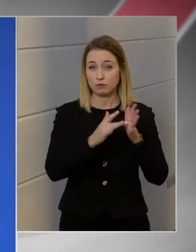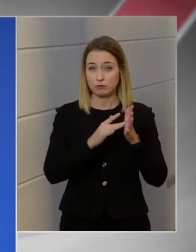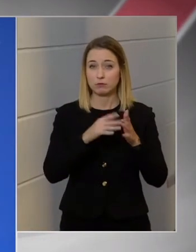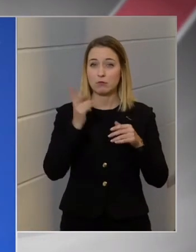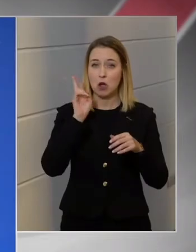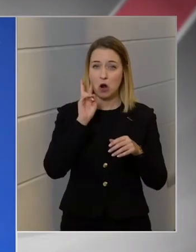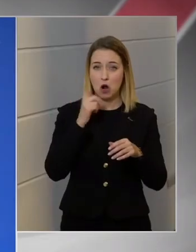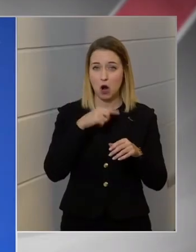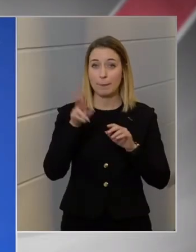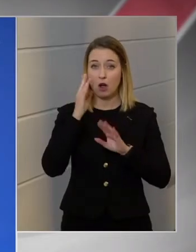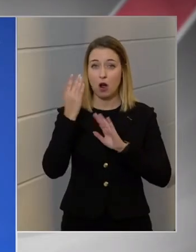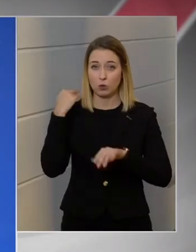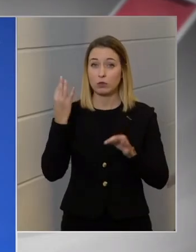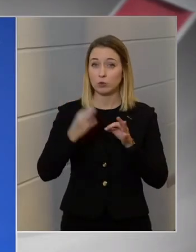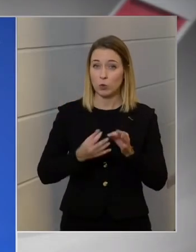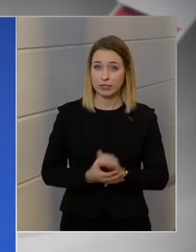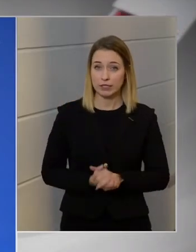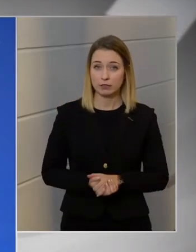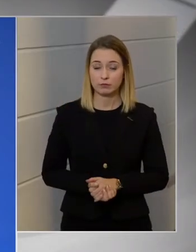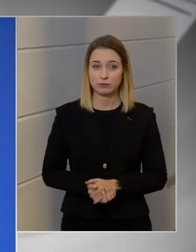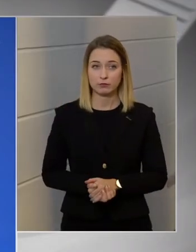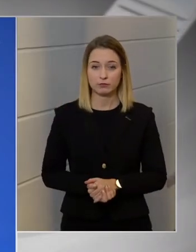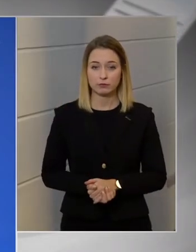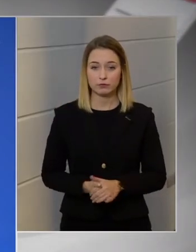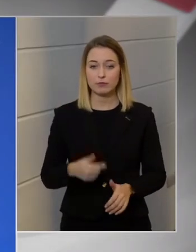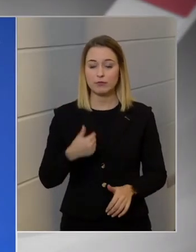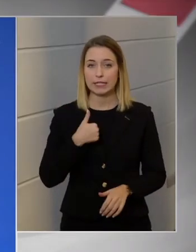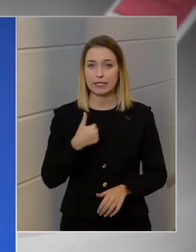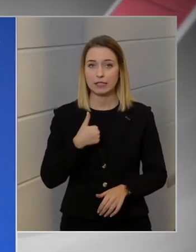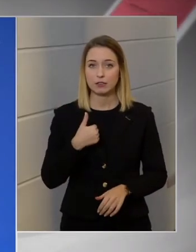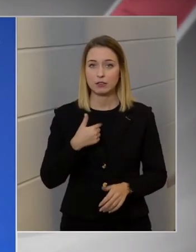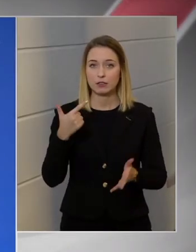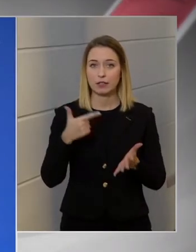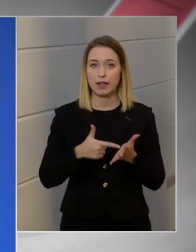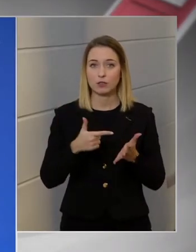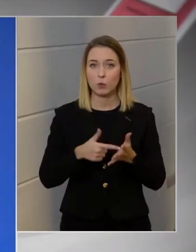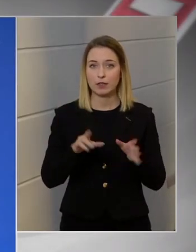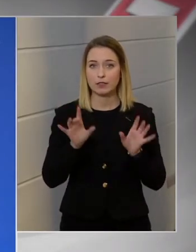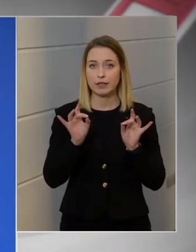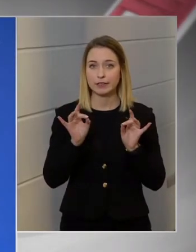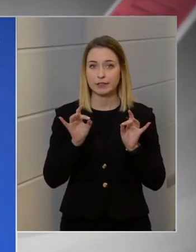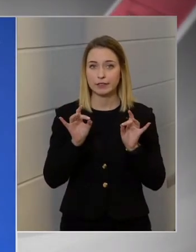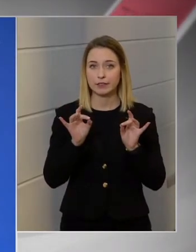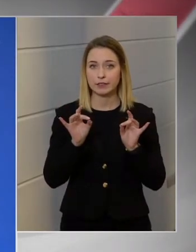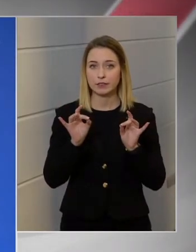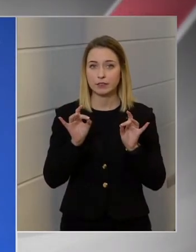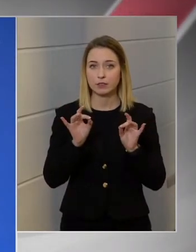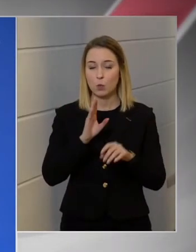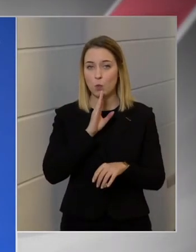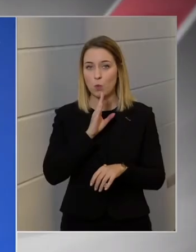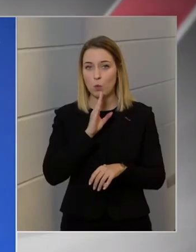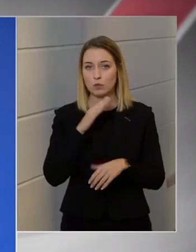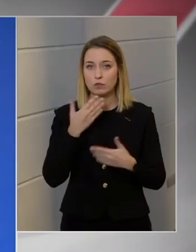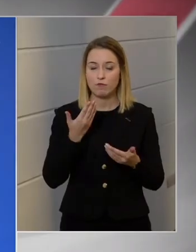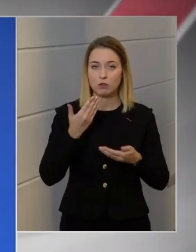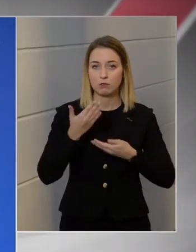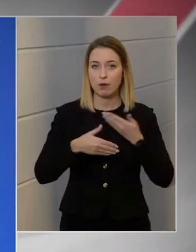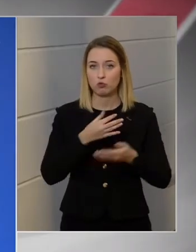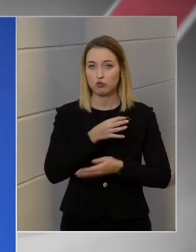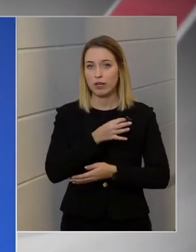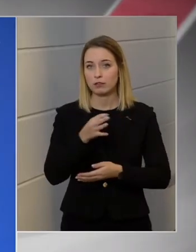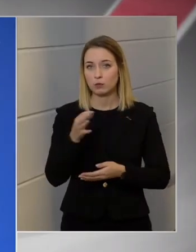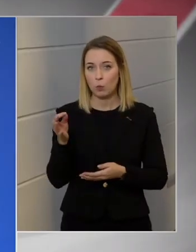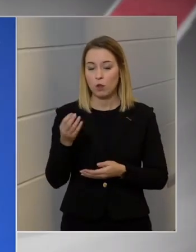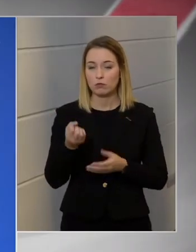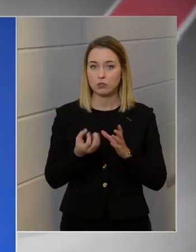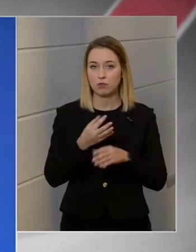Mi volt a benyomás a miniszter úrnak? Ugye én 2010 őszén, vagy májusától, mert